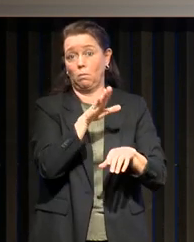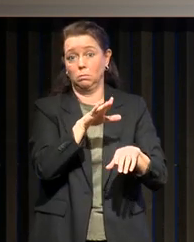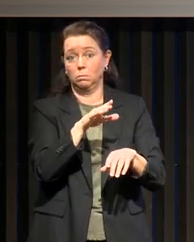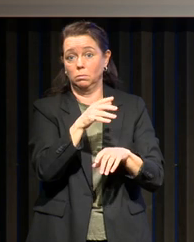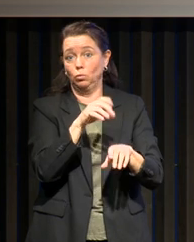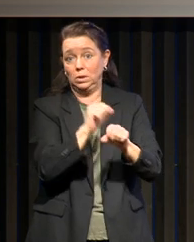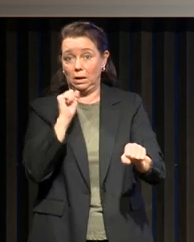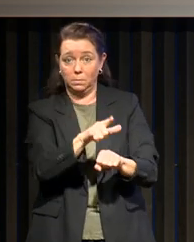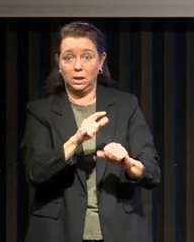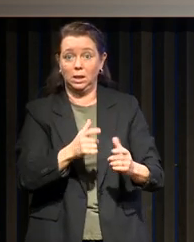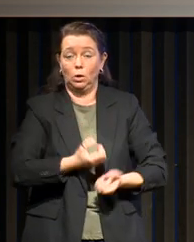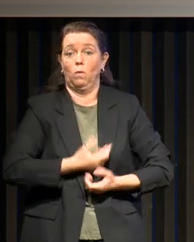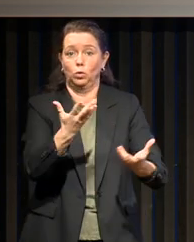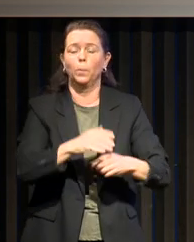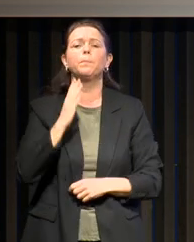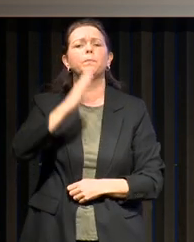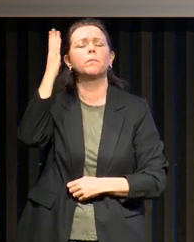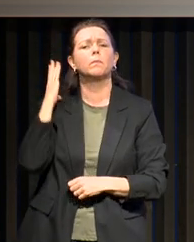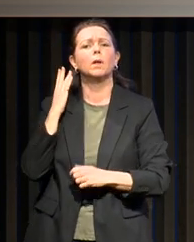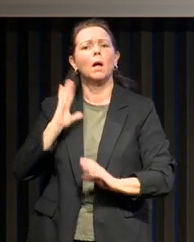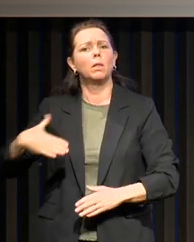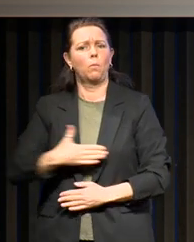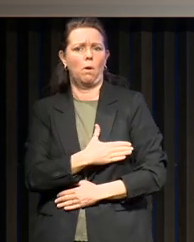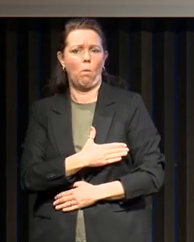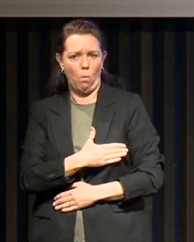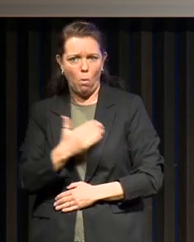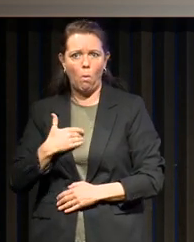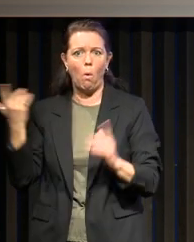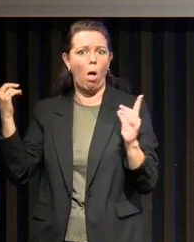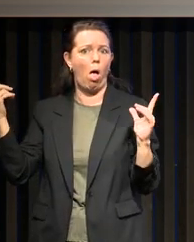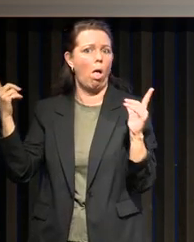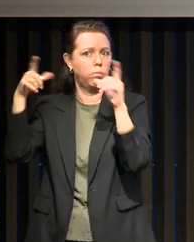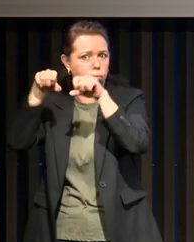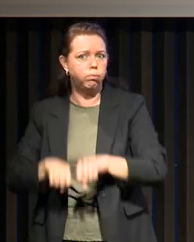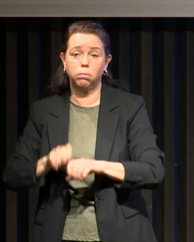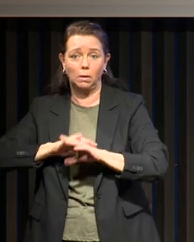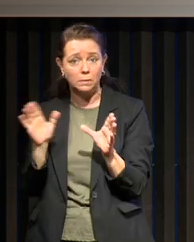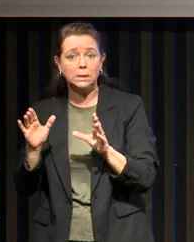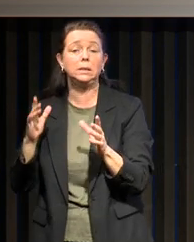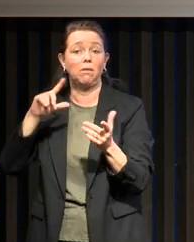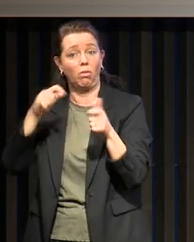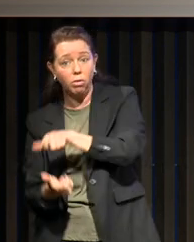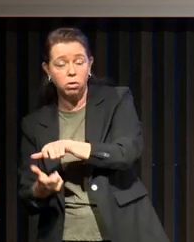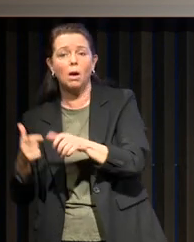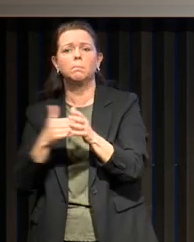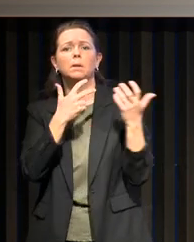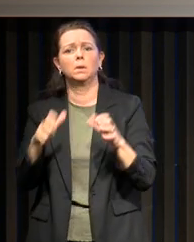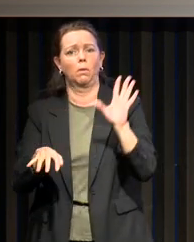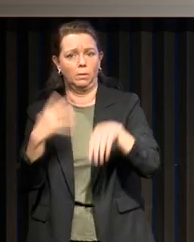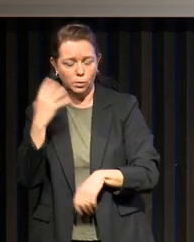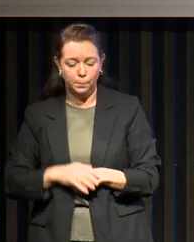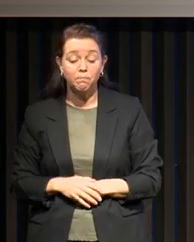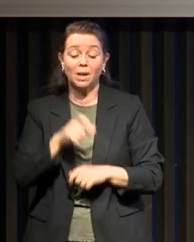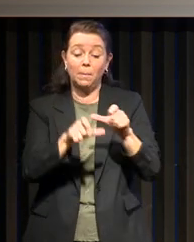où il y eu la chute de l'Empire napoléonien en 1814, la population, les jeunes,